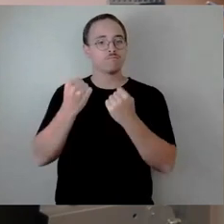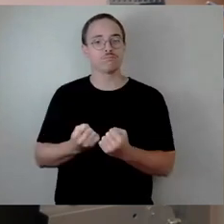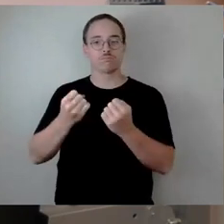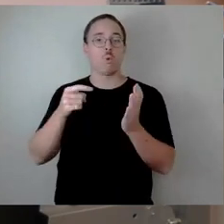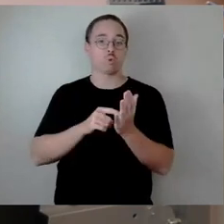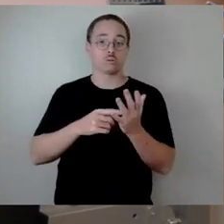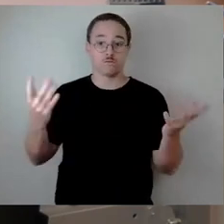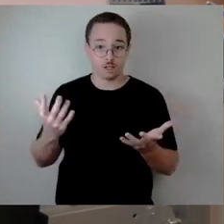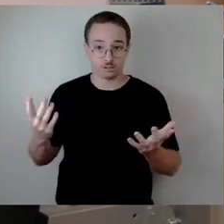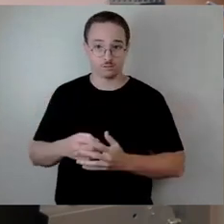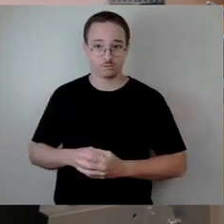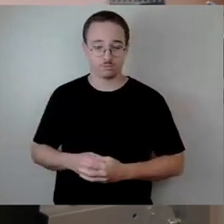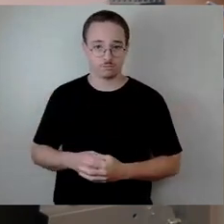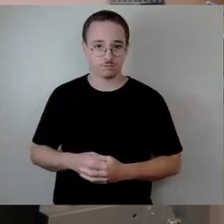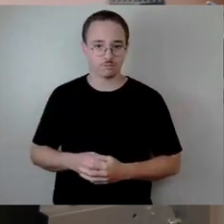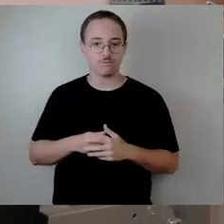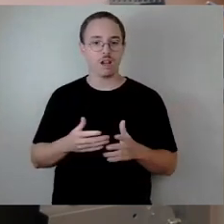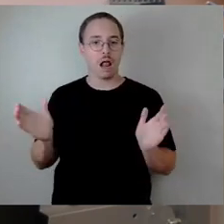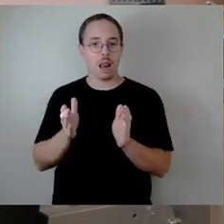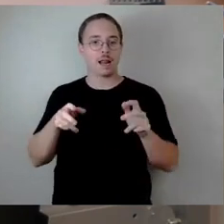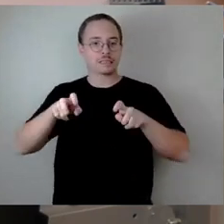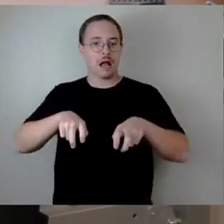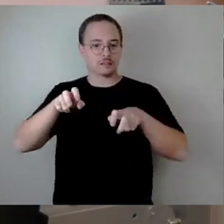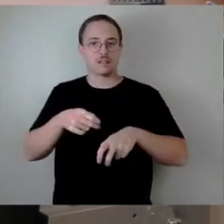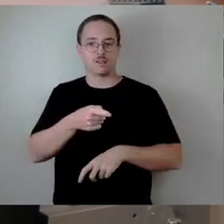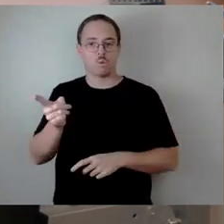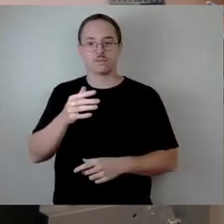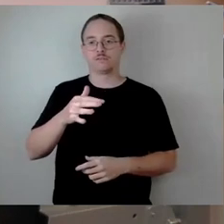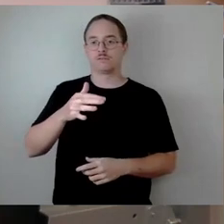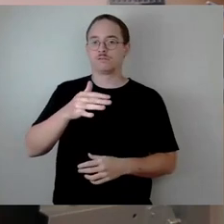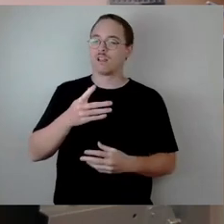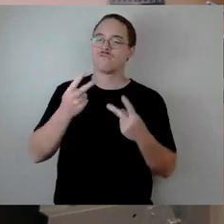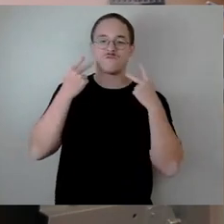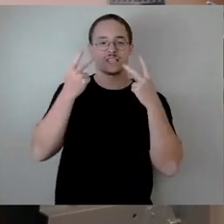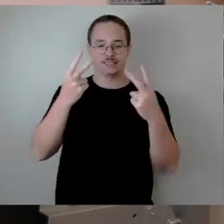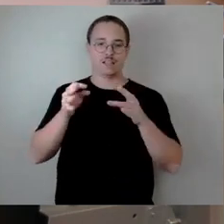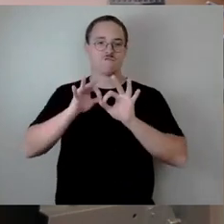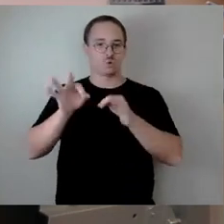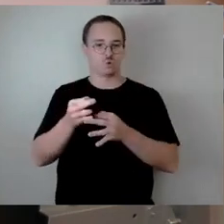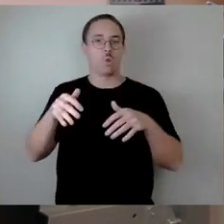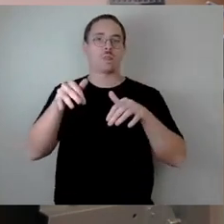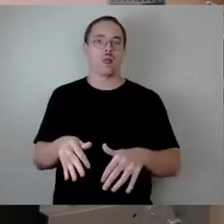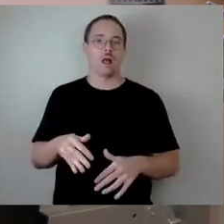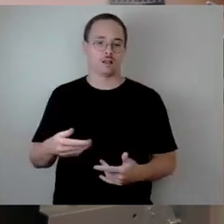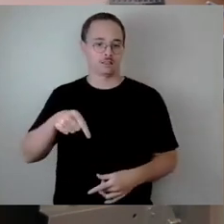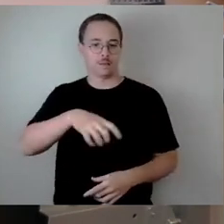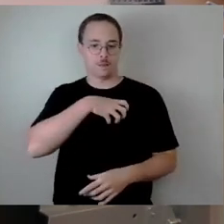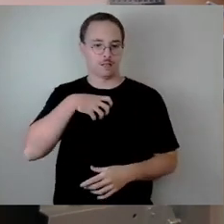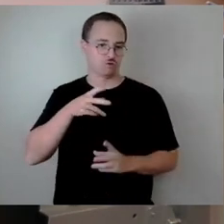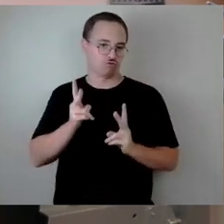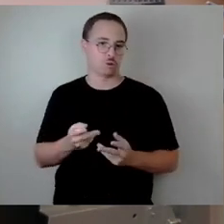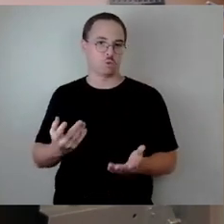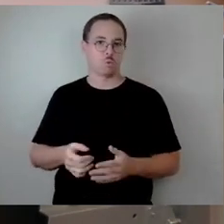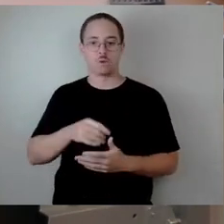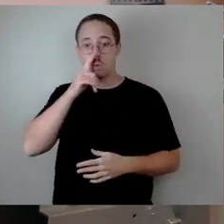eben in vielerlei Hinsicht eine wichtige Funktion in unserer Stadt erfüllen und nicht nur die Gärten selber, sondern eben auch